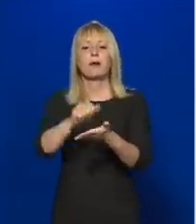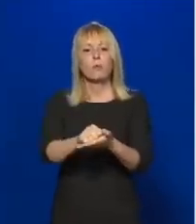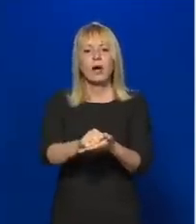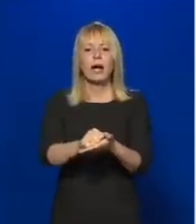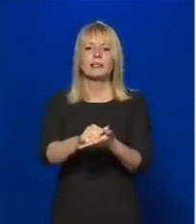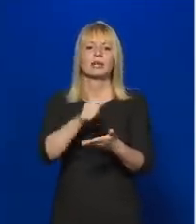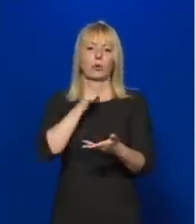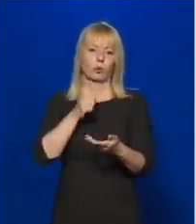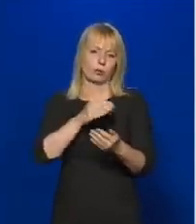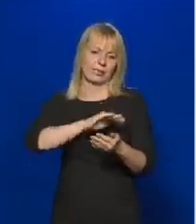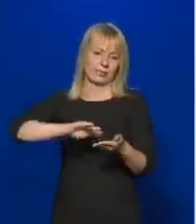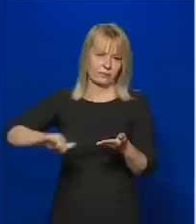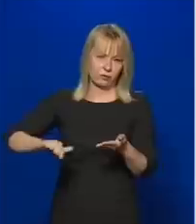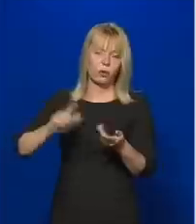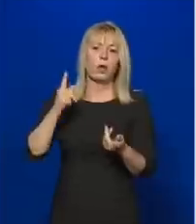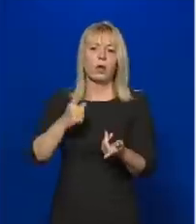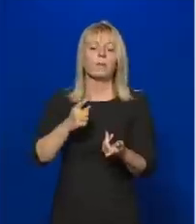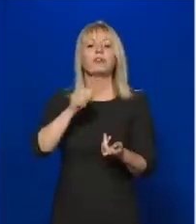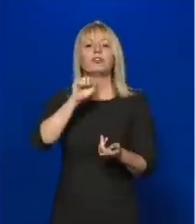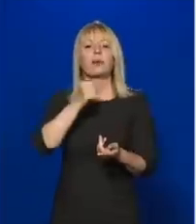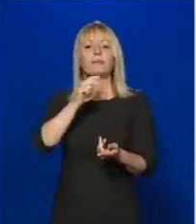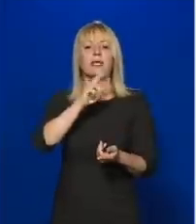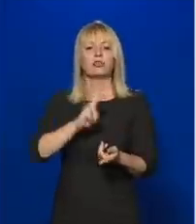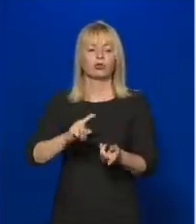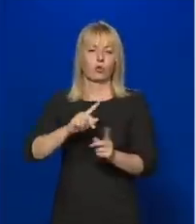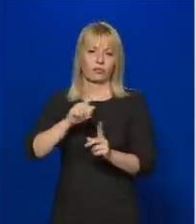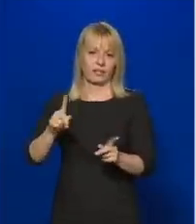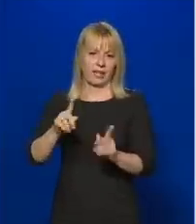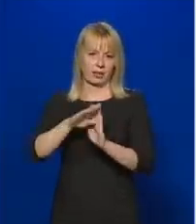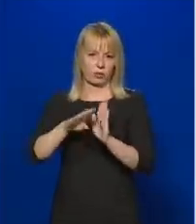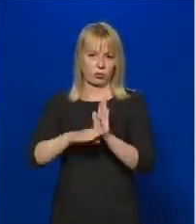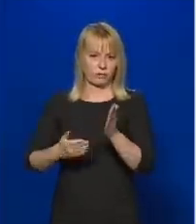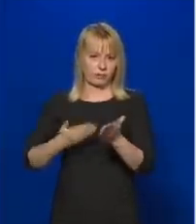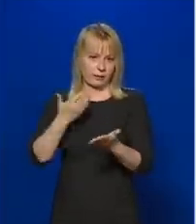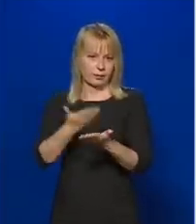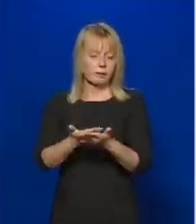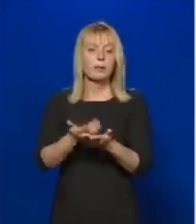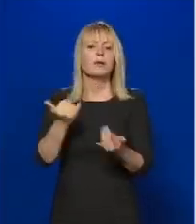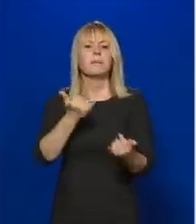érint a Semmén Zsolt féle törvényjavaslat. Tételesen melyek ezek?